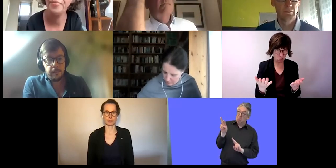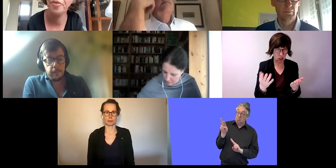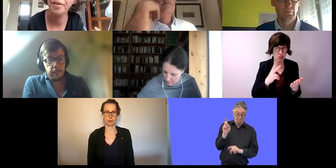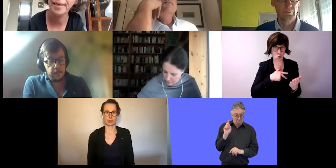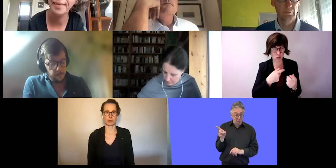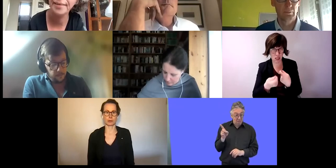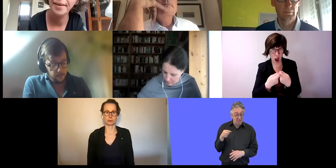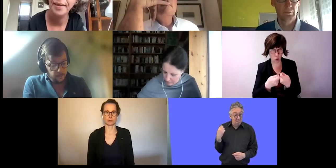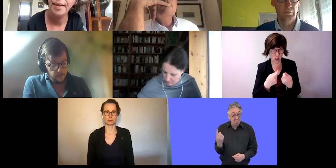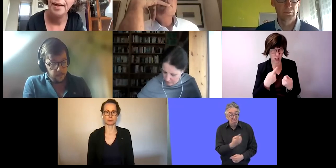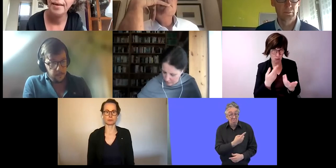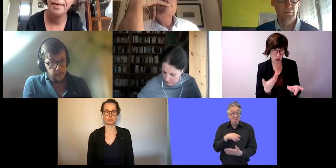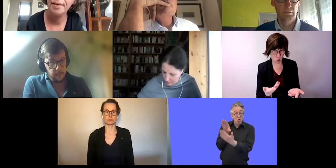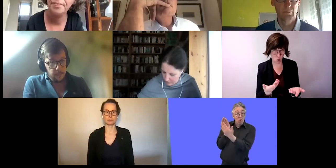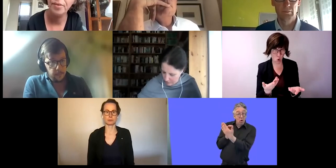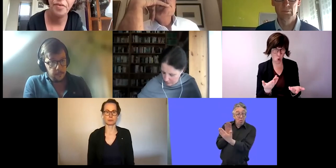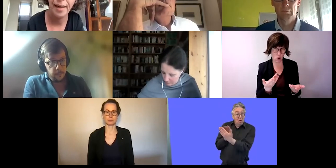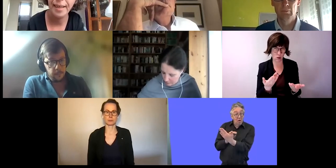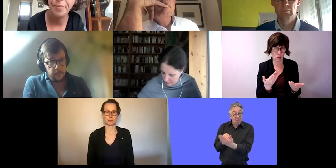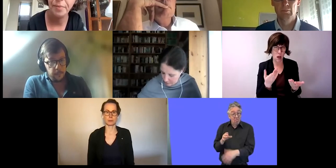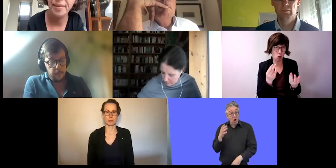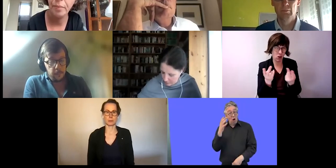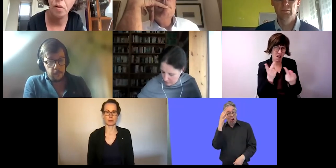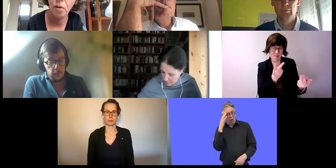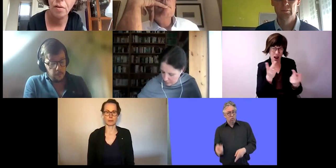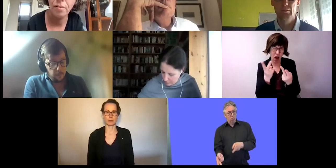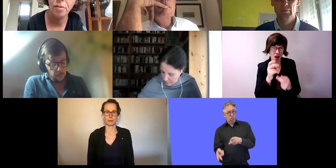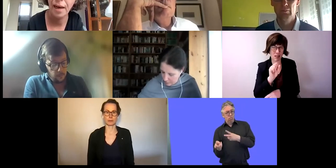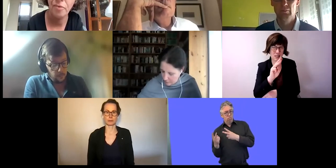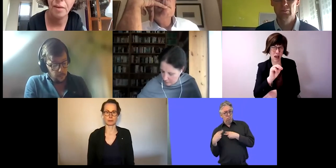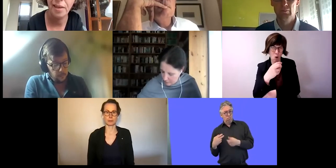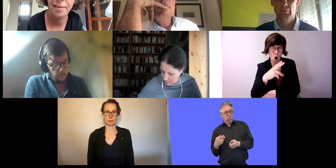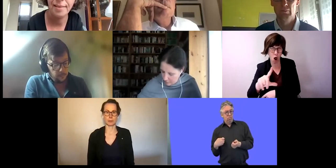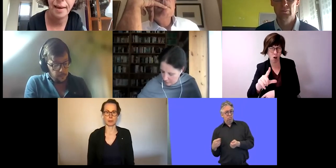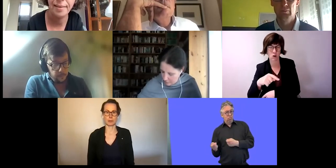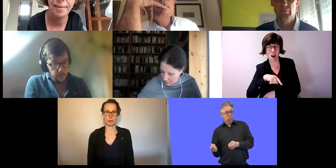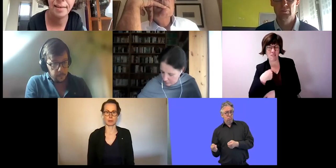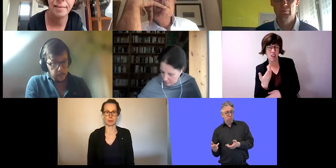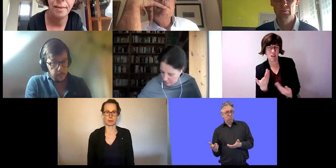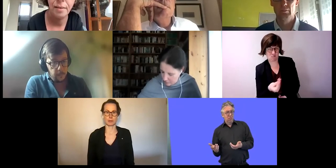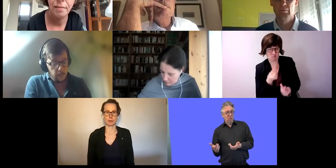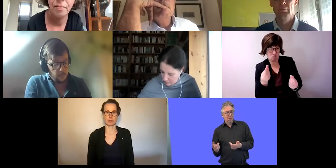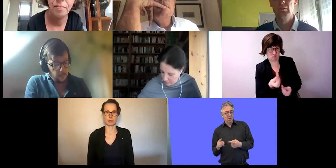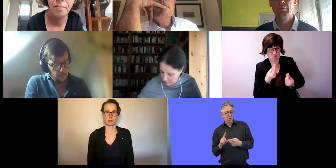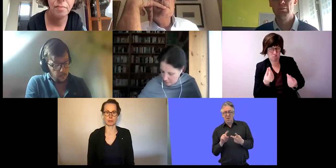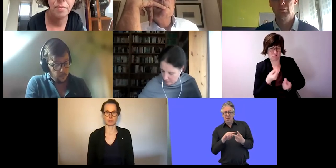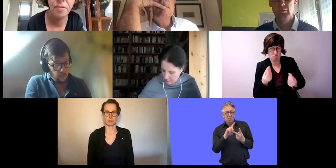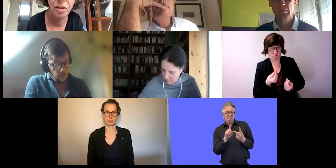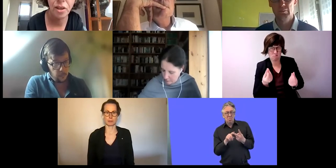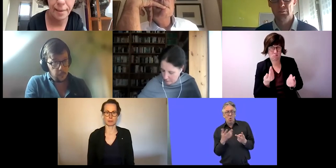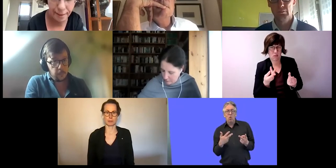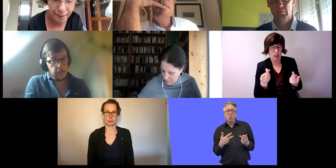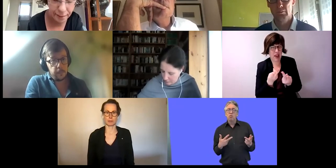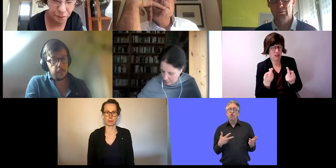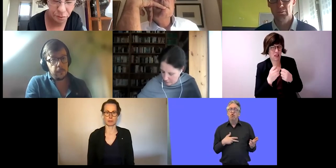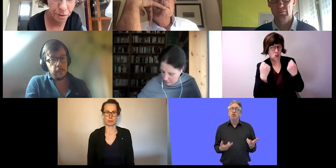Sozialunternehmen wurde da genannt. Also vergleichbar mit Samhall? Oder haben wir am Ende des Tages dann irgendwie